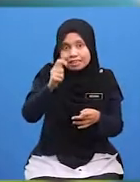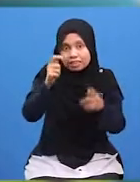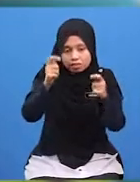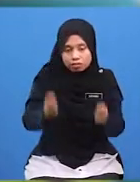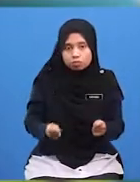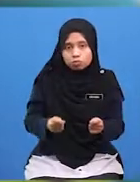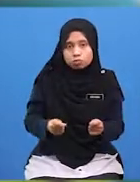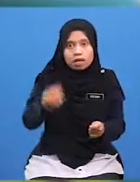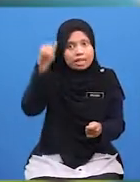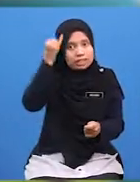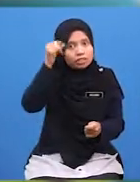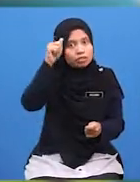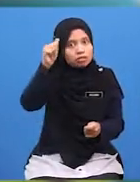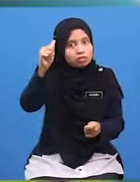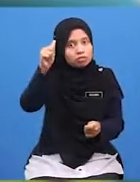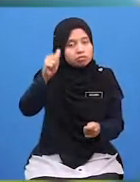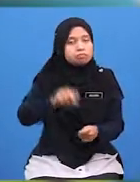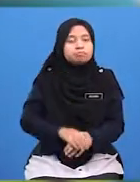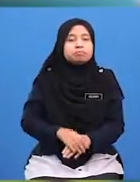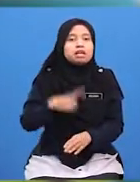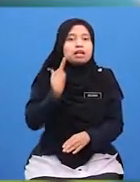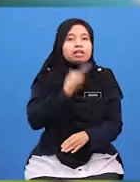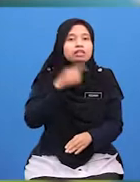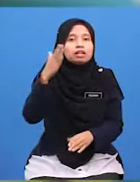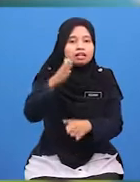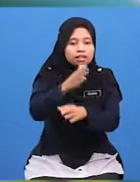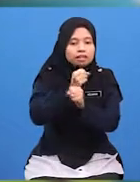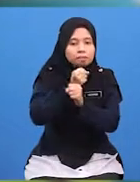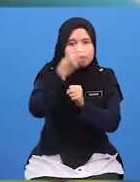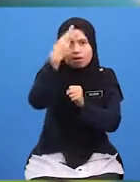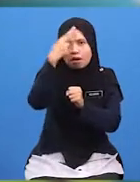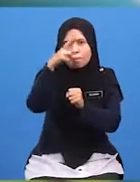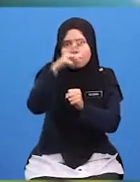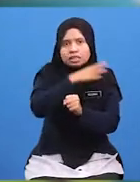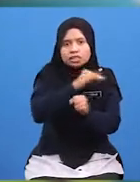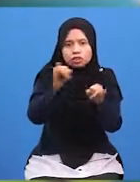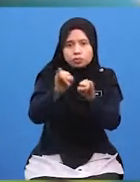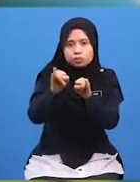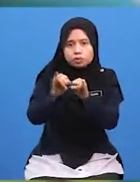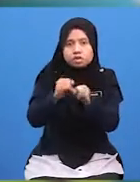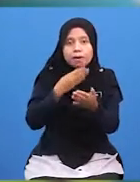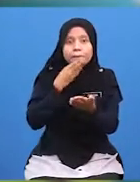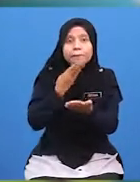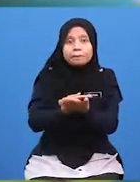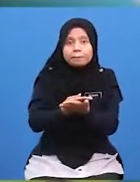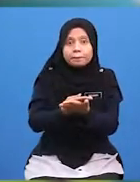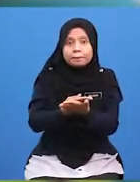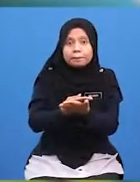InsyaAllah Kita akan Mendapat Rahmat Dan juga Kebaikan